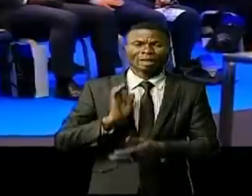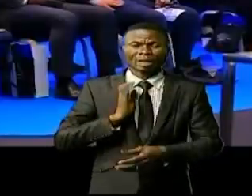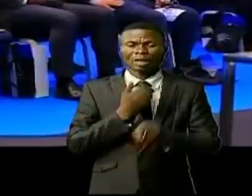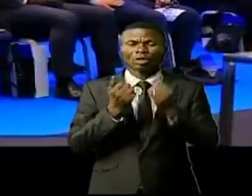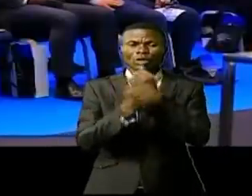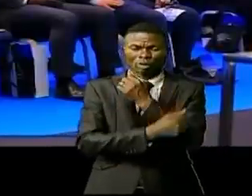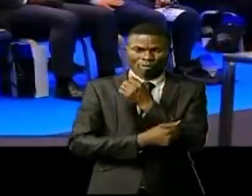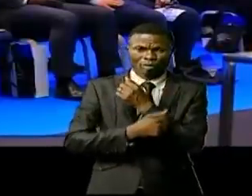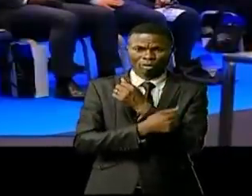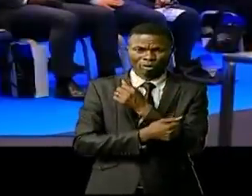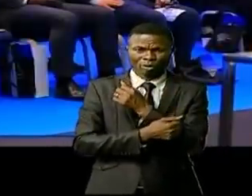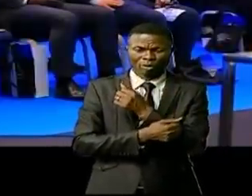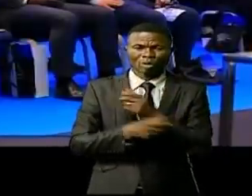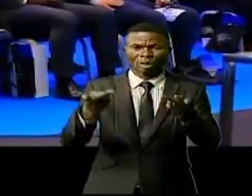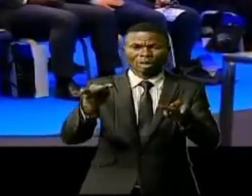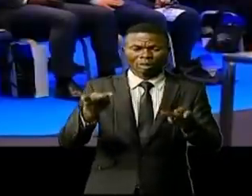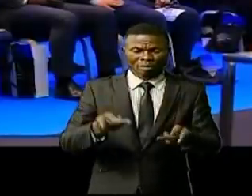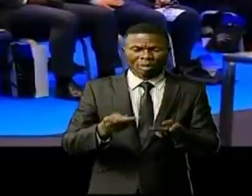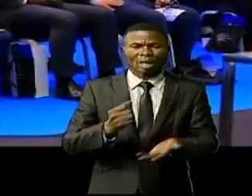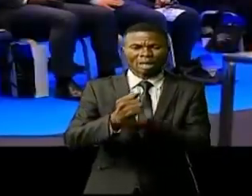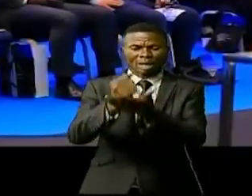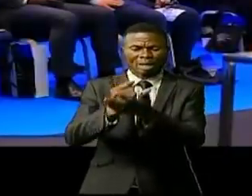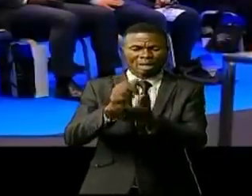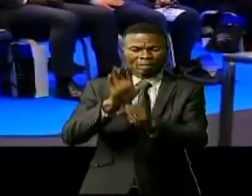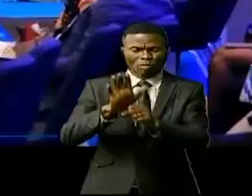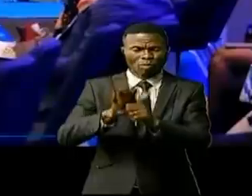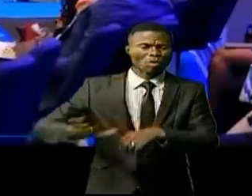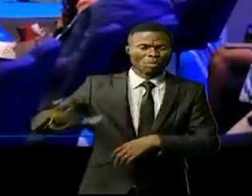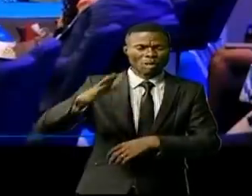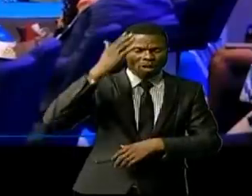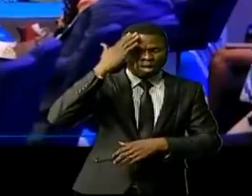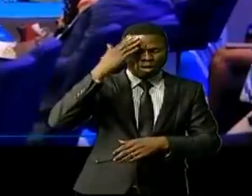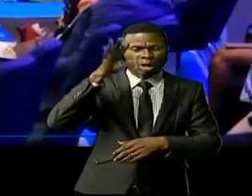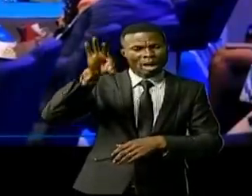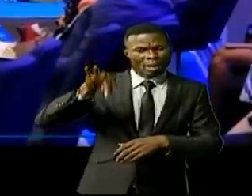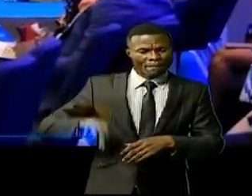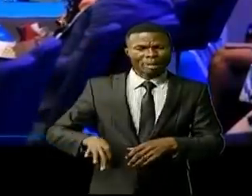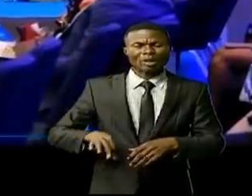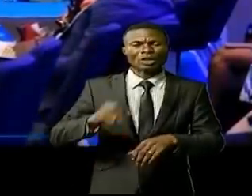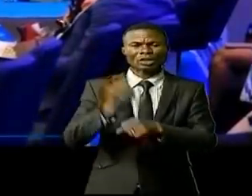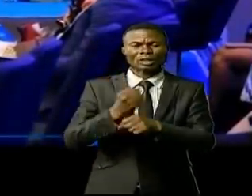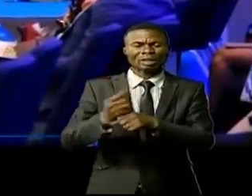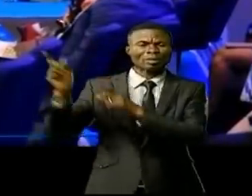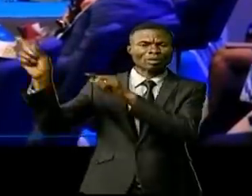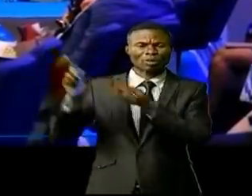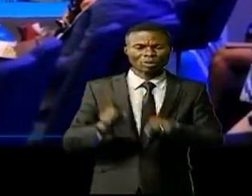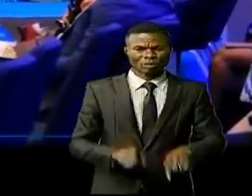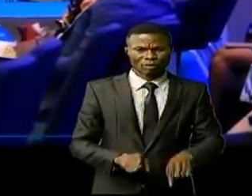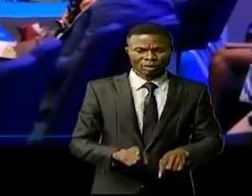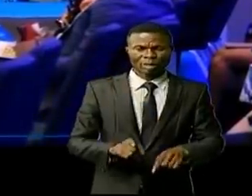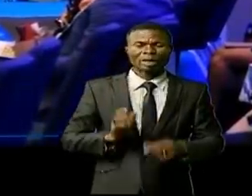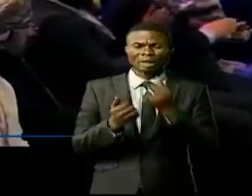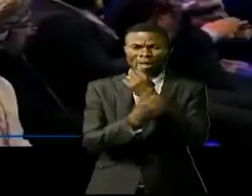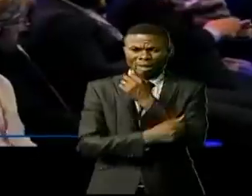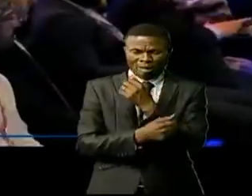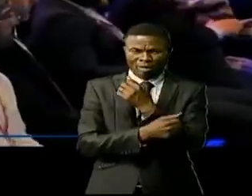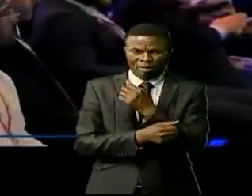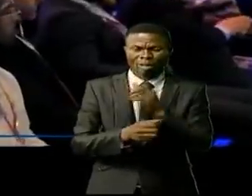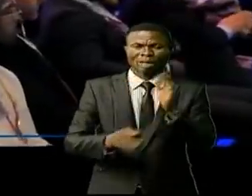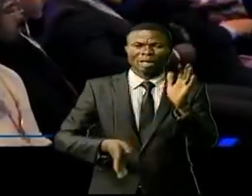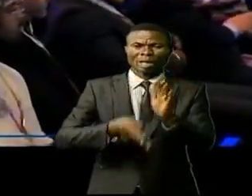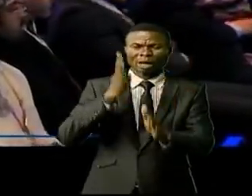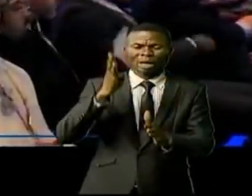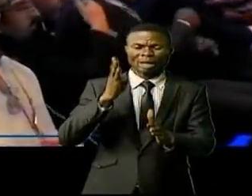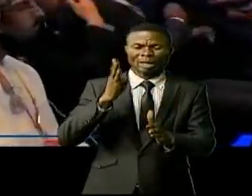Congo une tribune pour faire connaître davantage au monde les opportunités d'affaires qui propose le pays aux 80 millions d